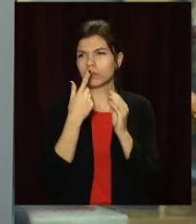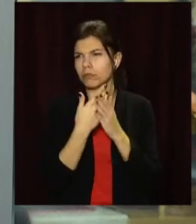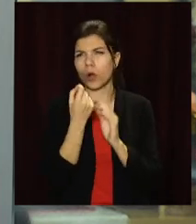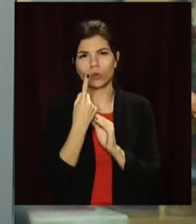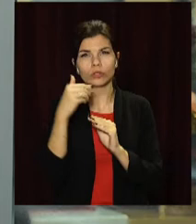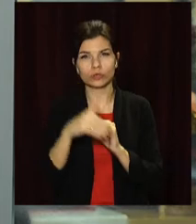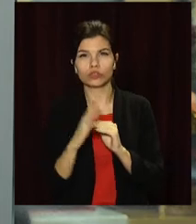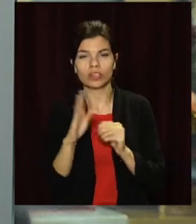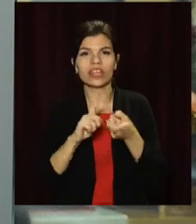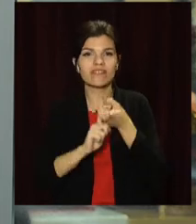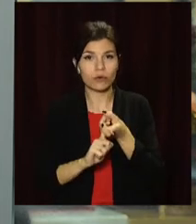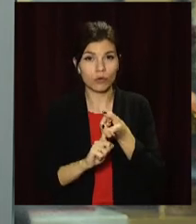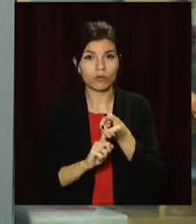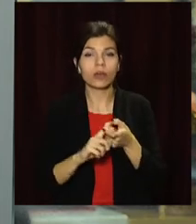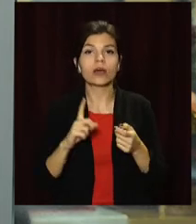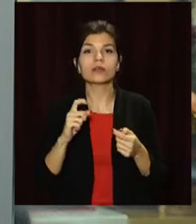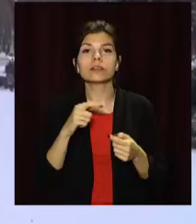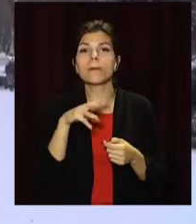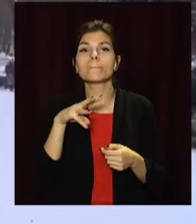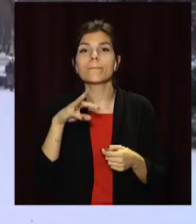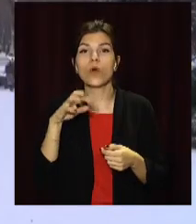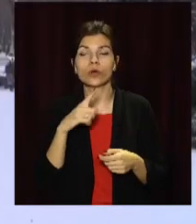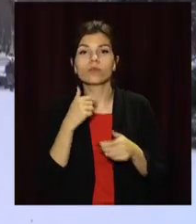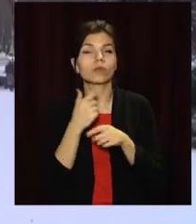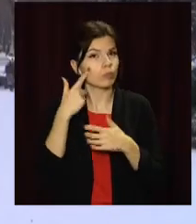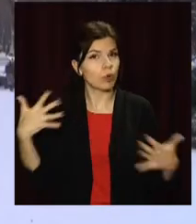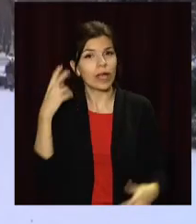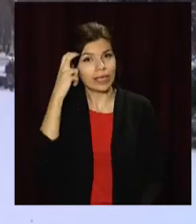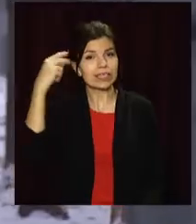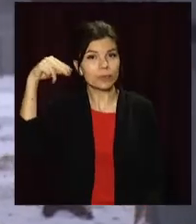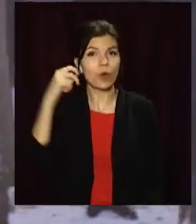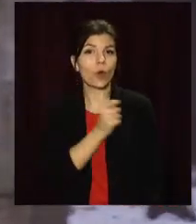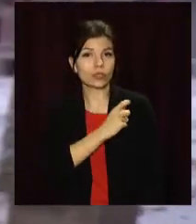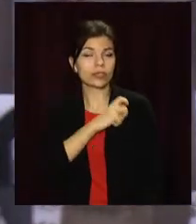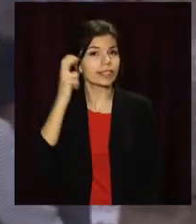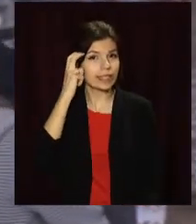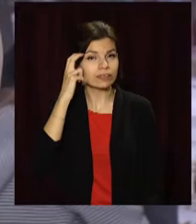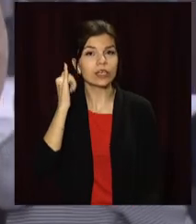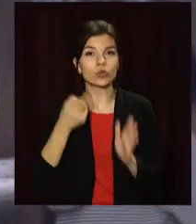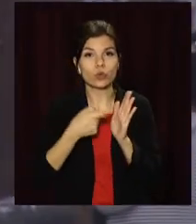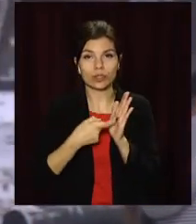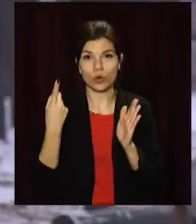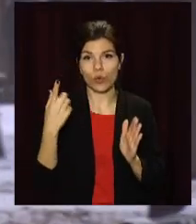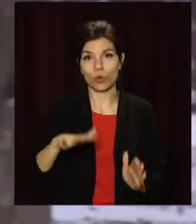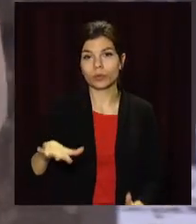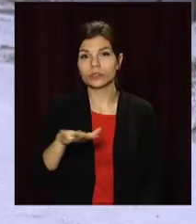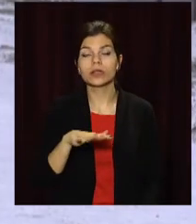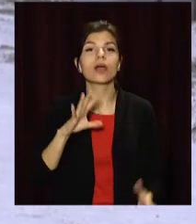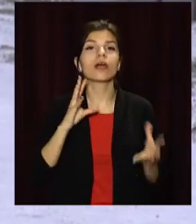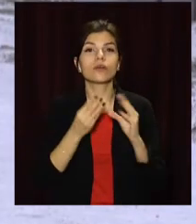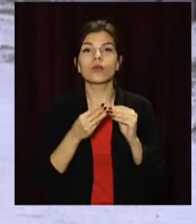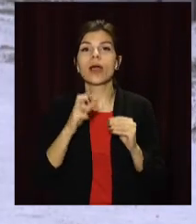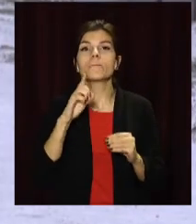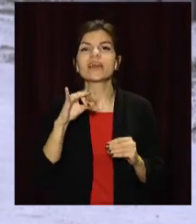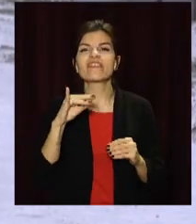,5 тисяч інфікованих. За даними МОЗ, в антилідерах столиця, Запорізька, Одеська, Київська та Донецька області. Крім того, на